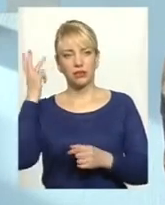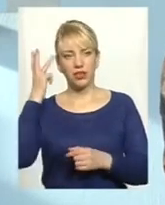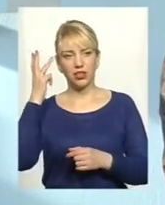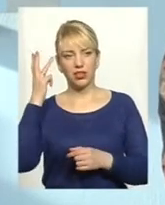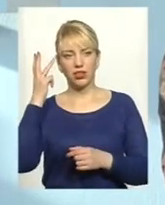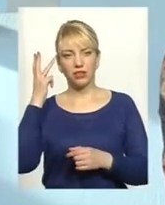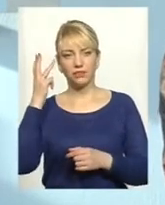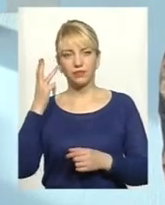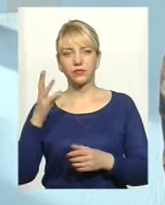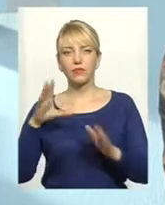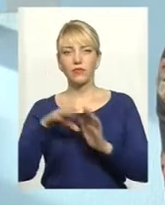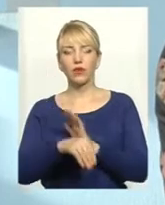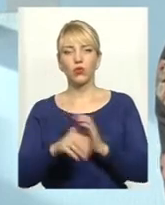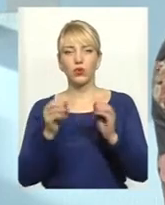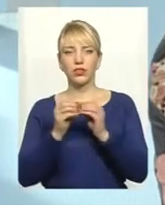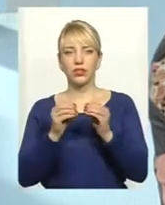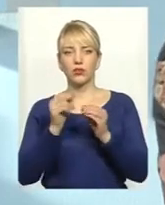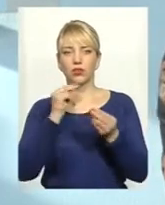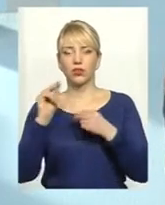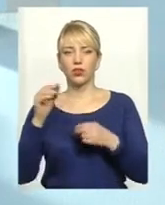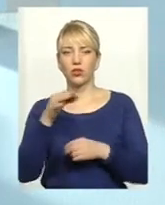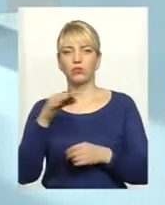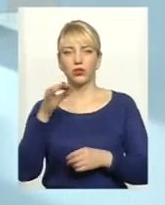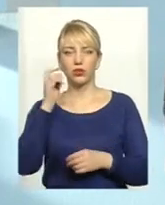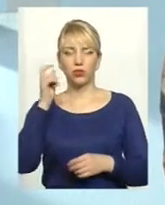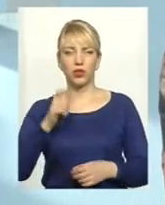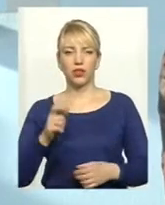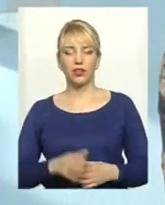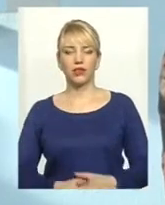входить в десятку кращих областей України.